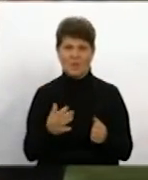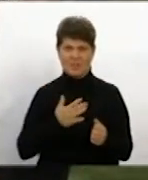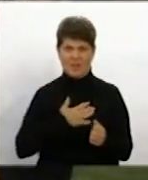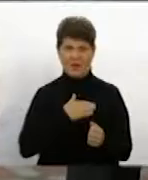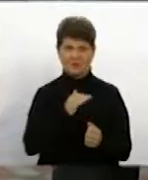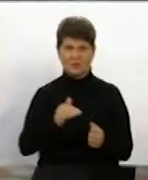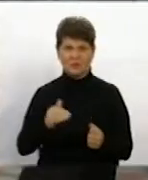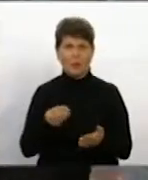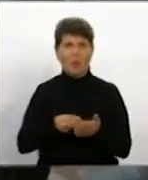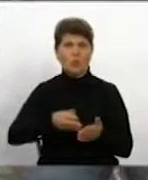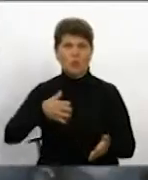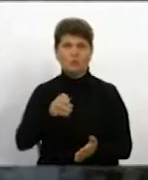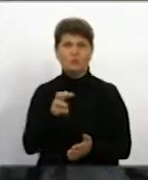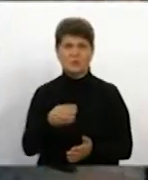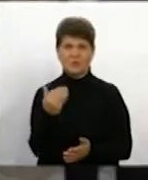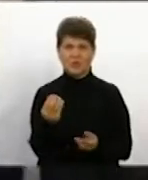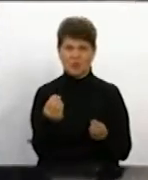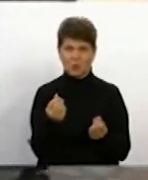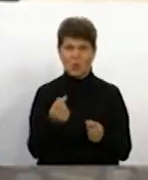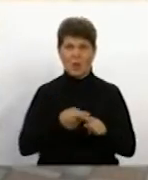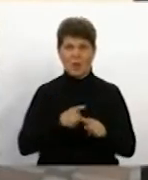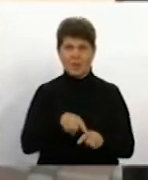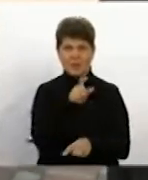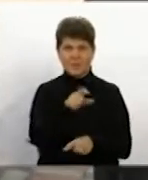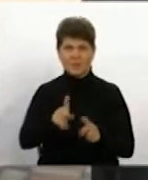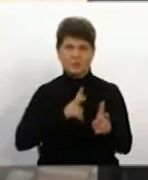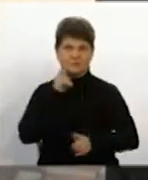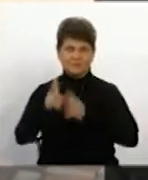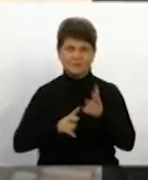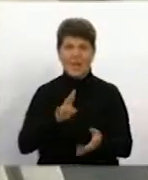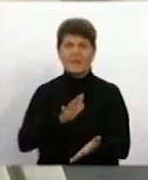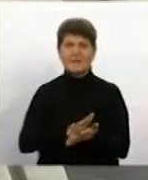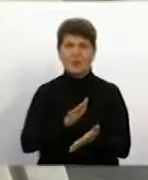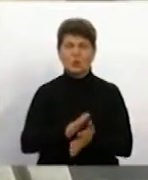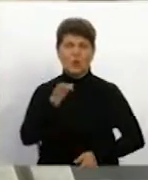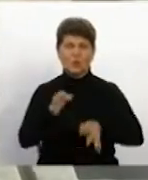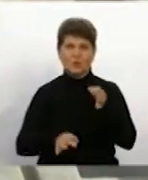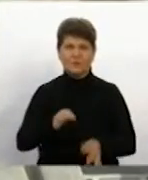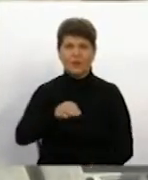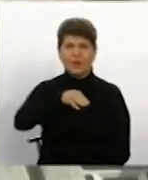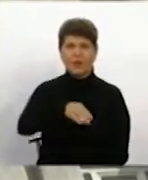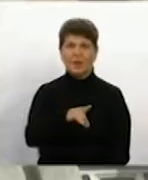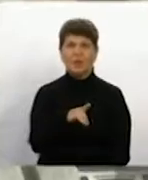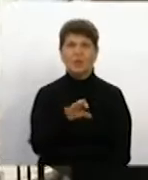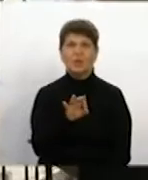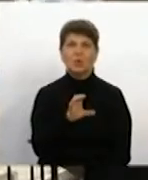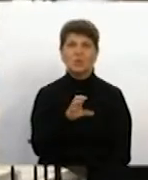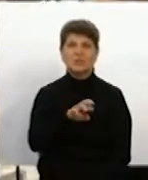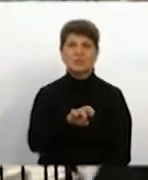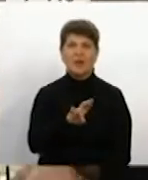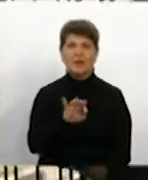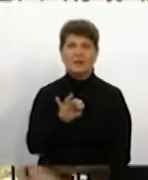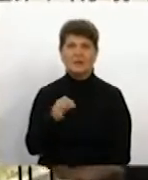50 мешканців Тростенця. Нині тут розглядатимуть справу щодо забруднення довкілля Тростенецьким спецзаводом. За цей місяць